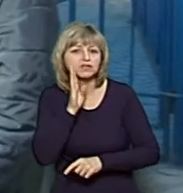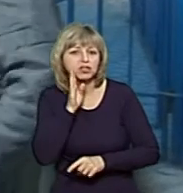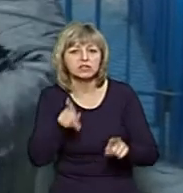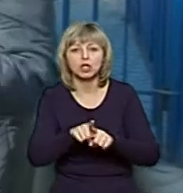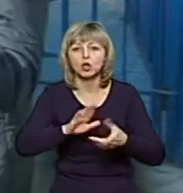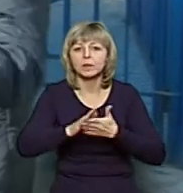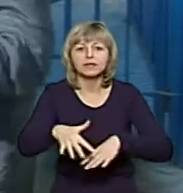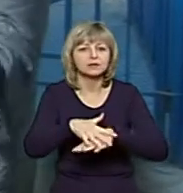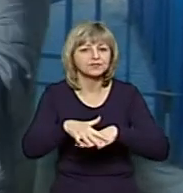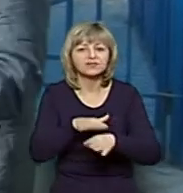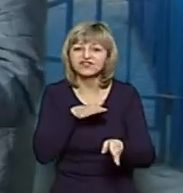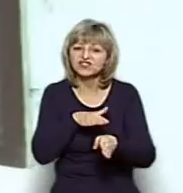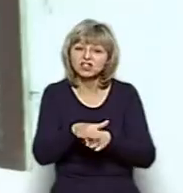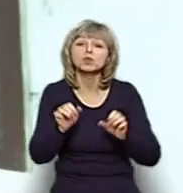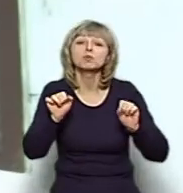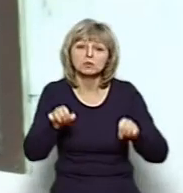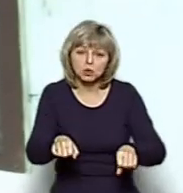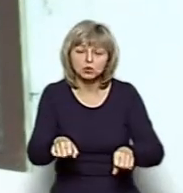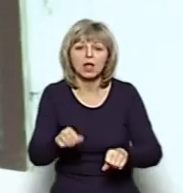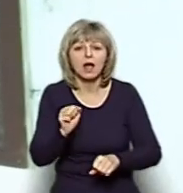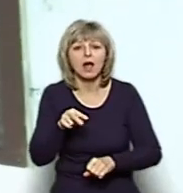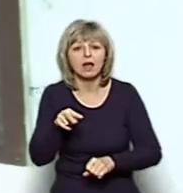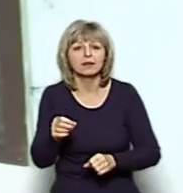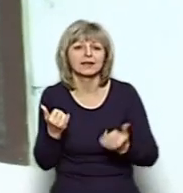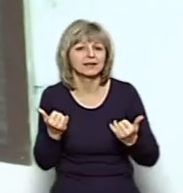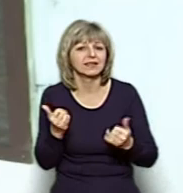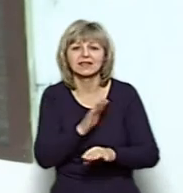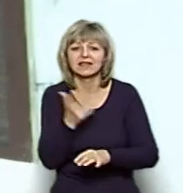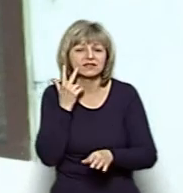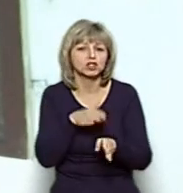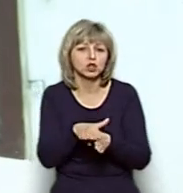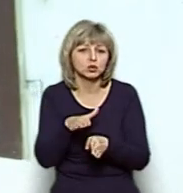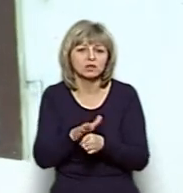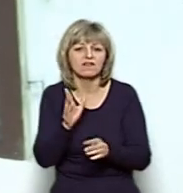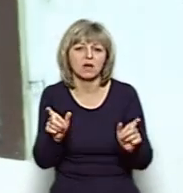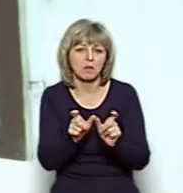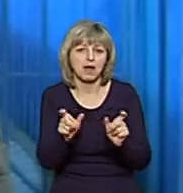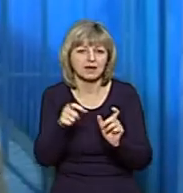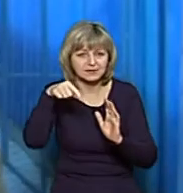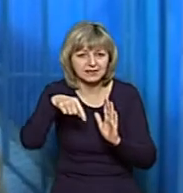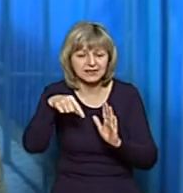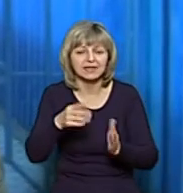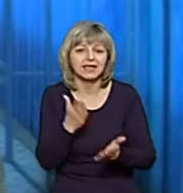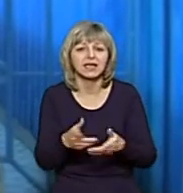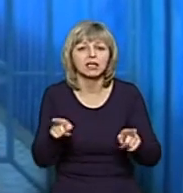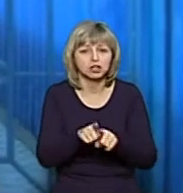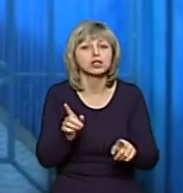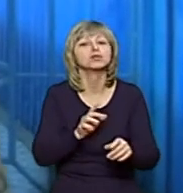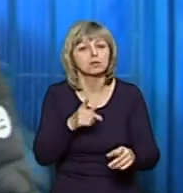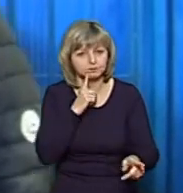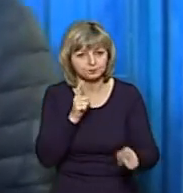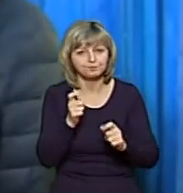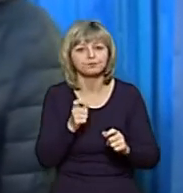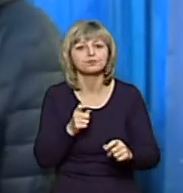такі умови на ринку виконати можуть. Каже, нині їх не завжди дотримуються у магазинах. Є такі, що зберігають,